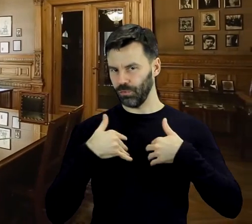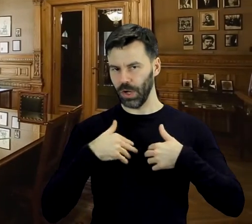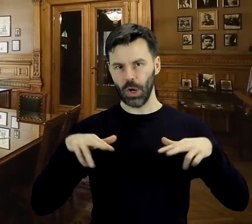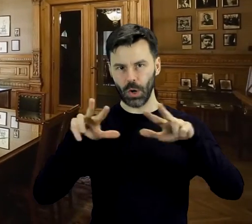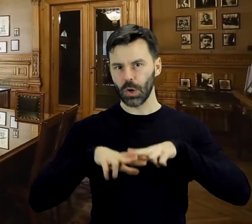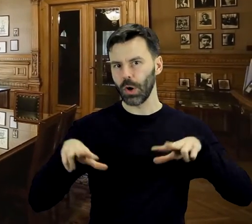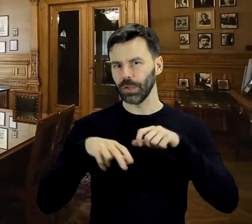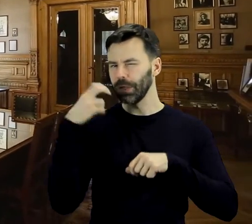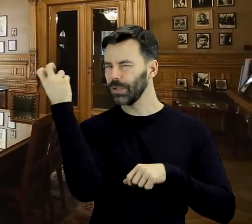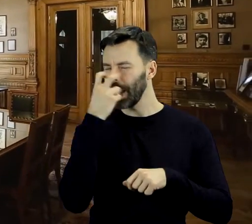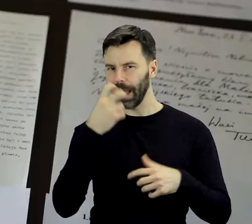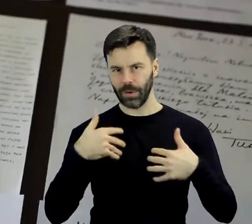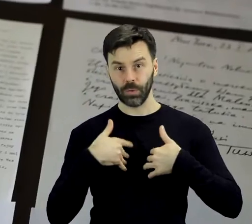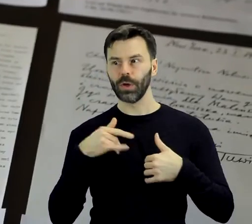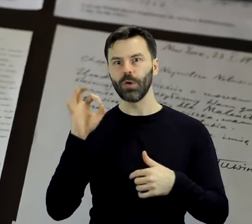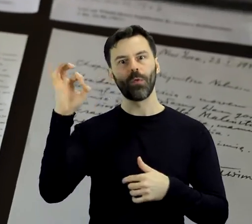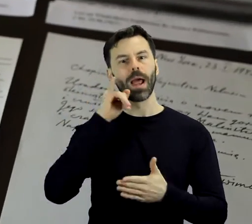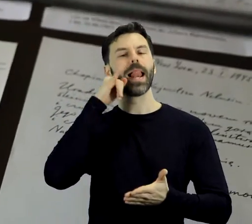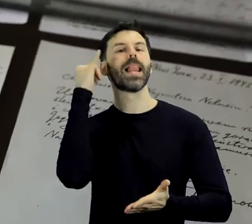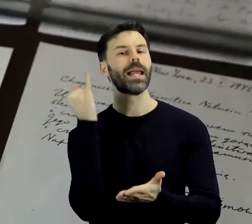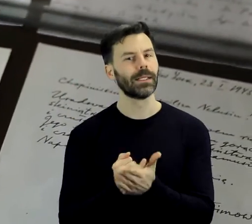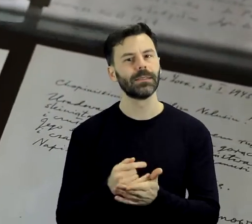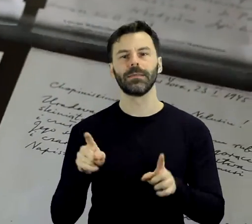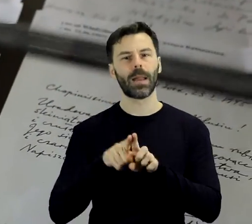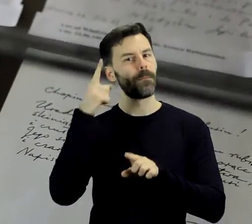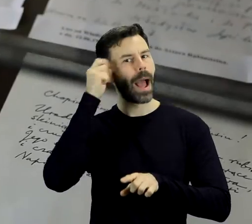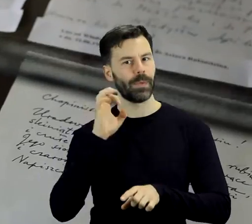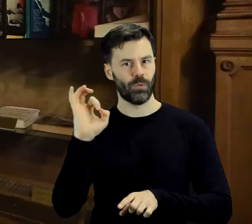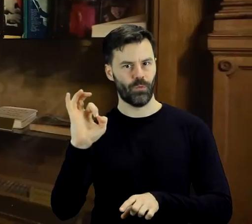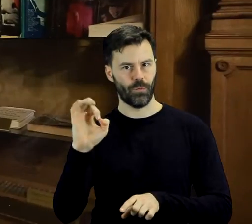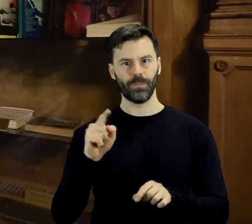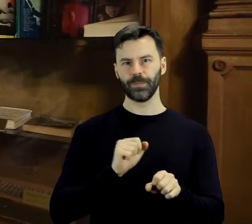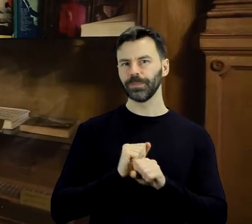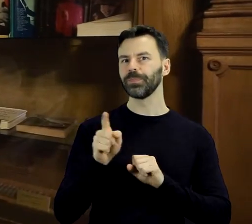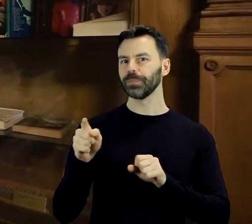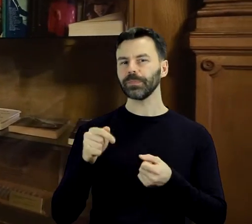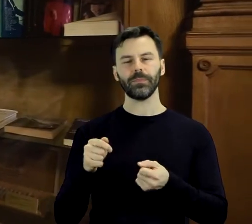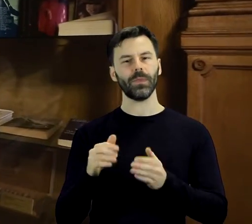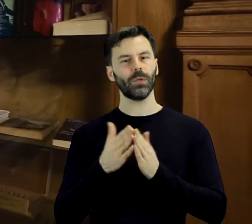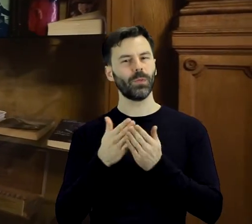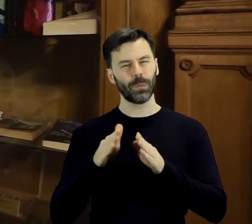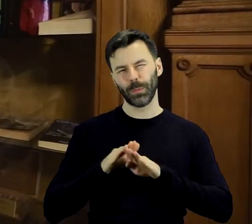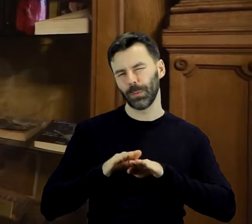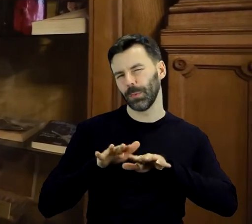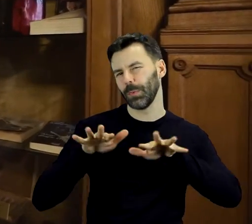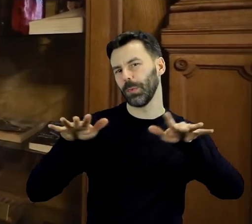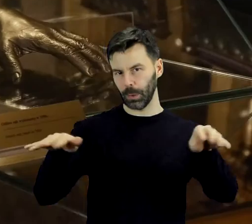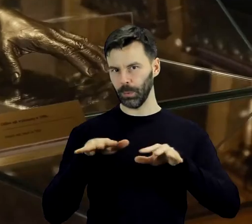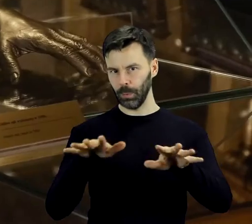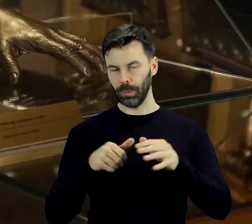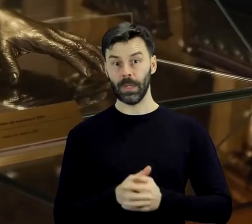barwną osobowość Rubinsteina, są jego listy oraz pamiętniki, które stały się bestsellerami wydawniczymi.